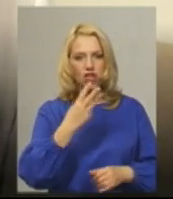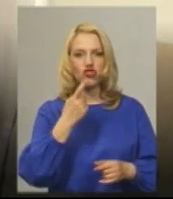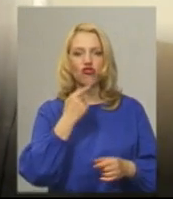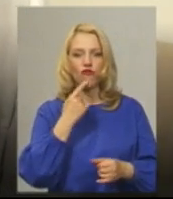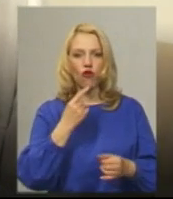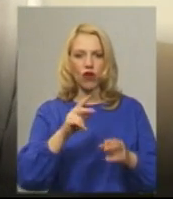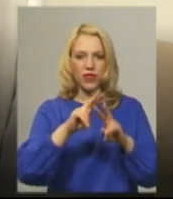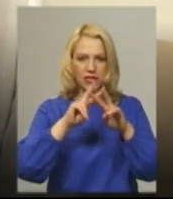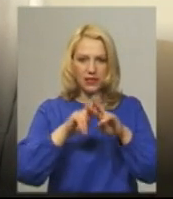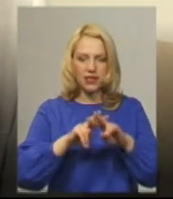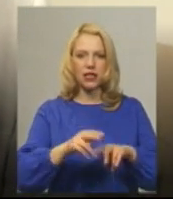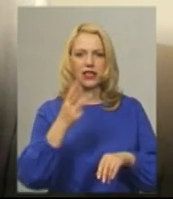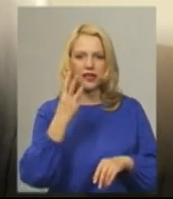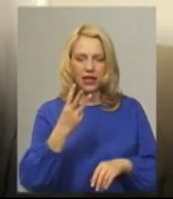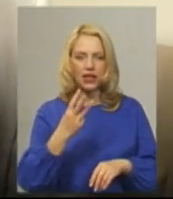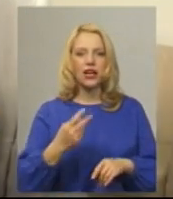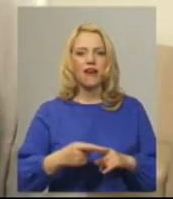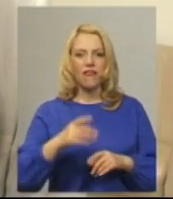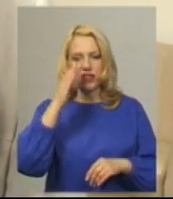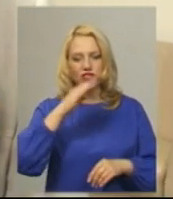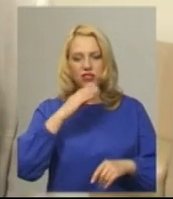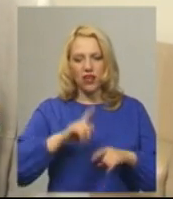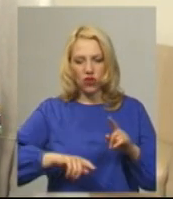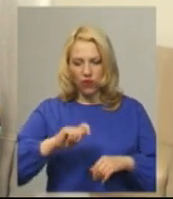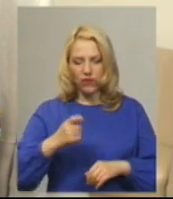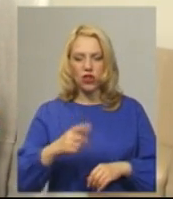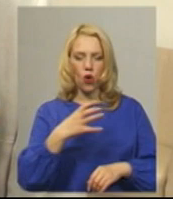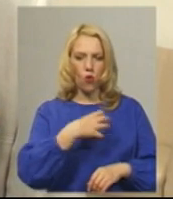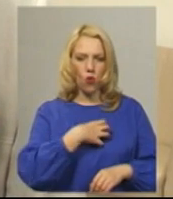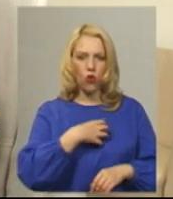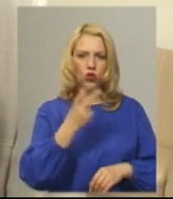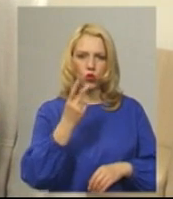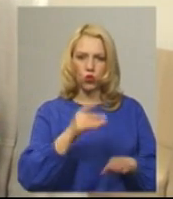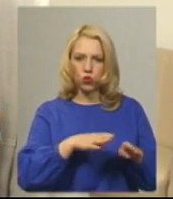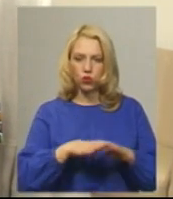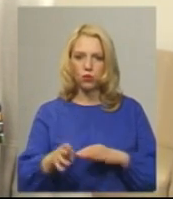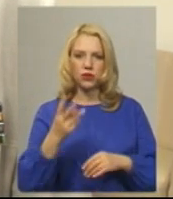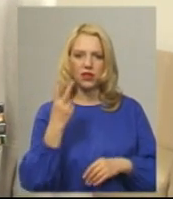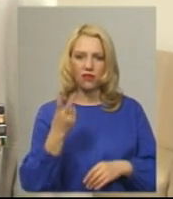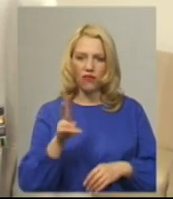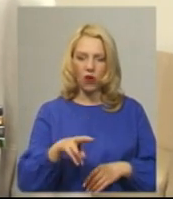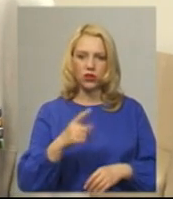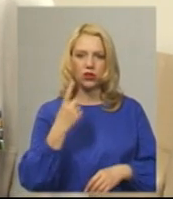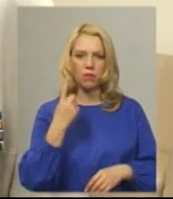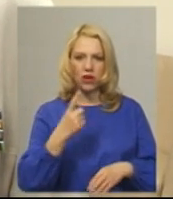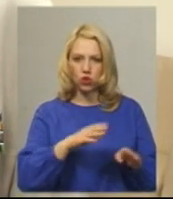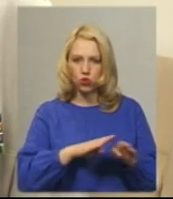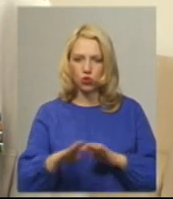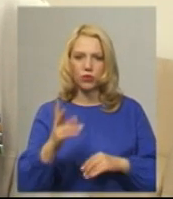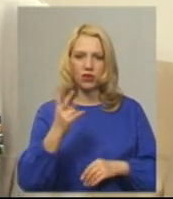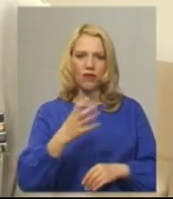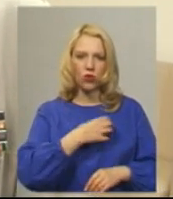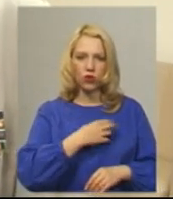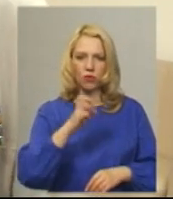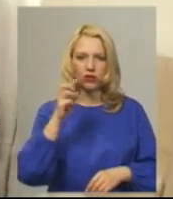ордени Вітчизяної війни. З них один орден другого ступеню і два ордени першого ступеню. І два ордени Богдана Хмельницького. Маю